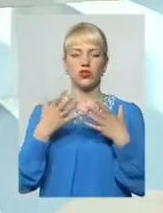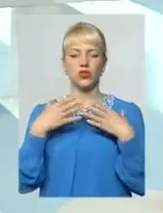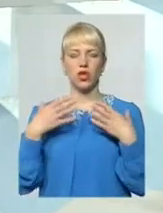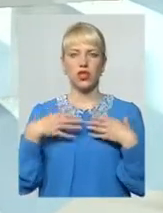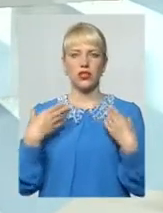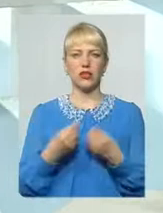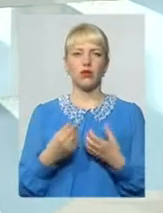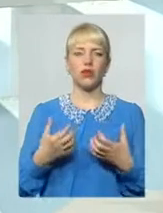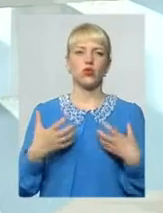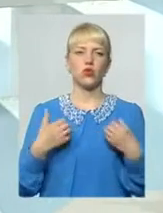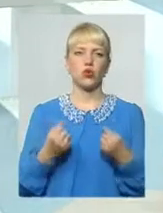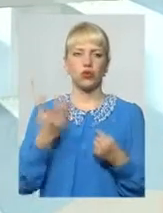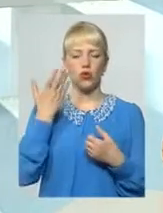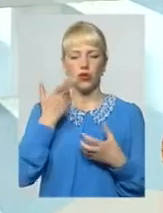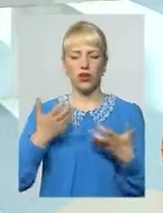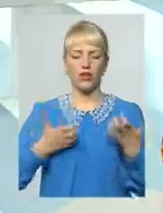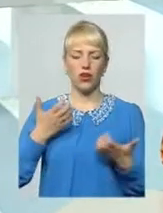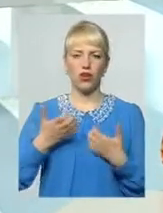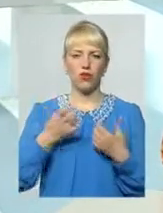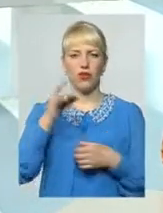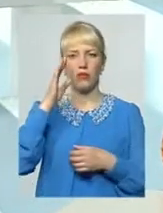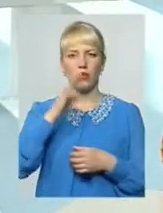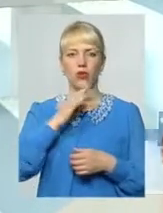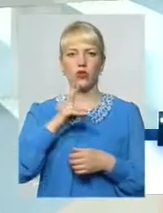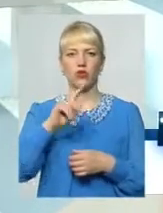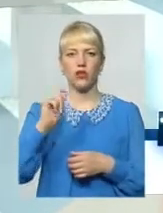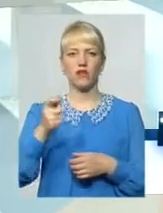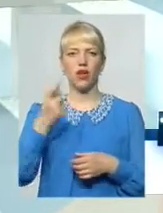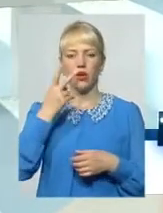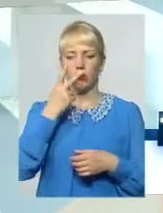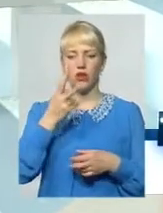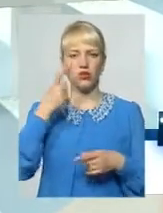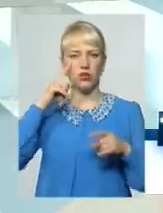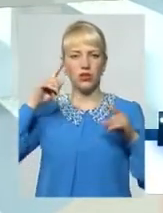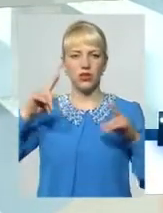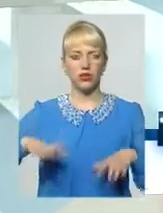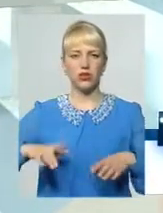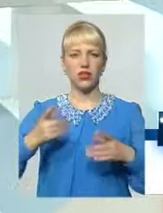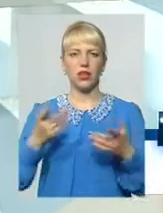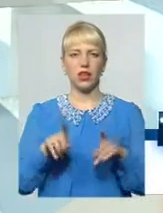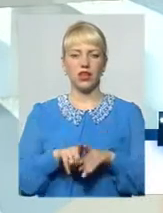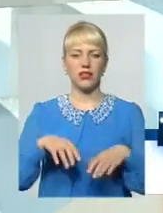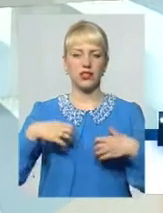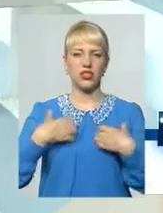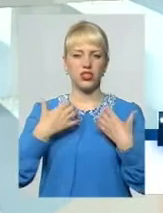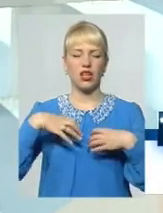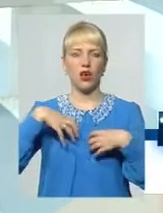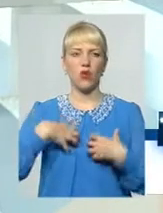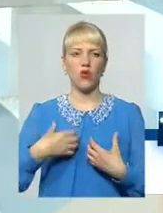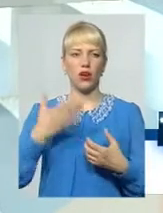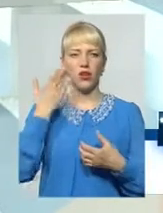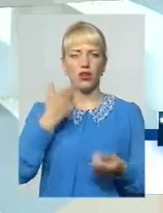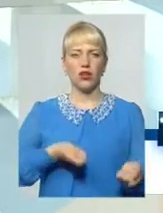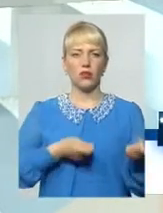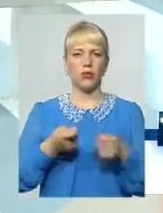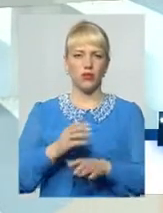хвилювання і турбота про батька, який на війні І коли потім розпач в сім'ї, і коли таке горе страшне, коли привозять Це дуже